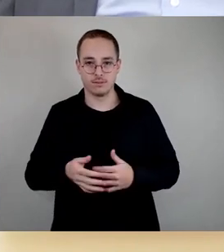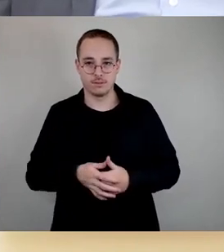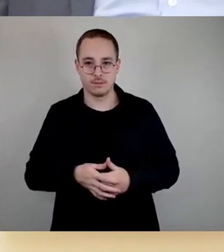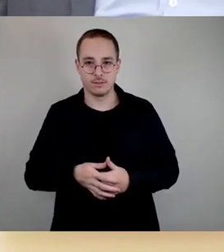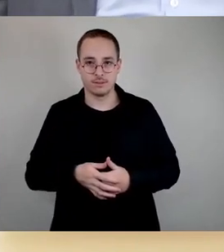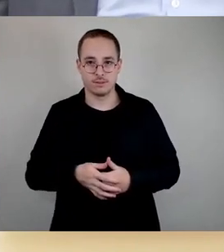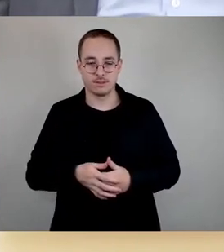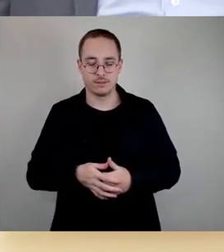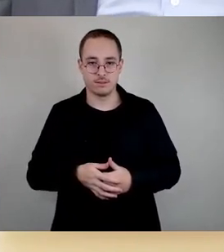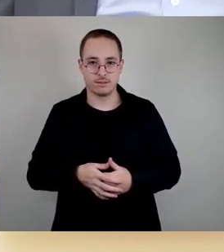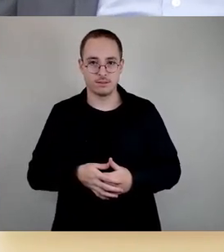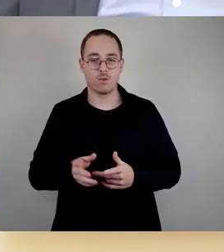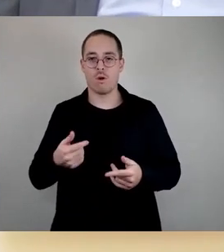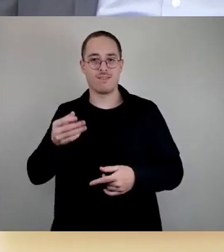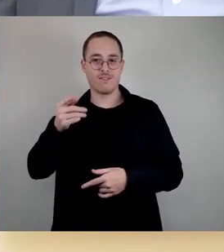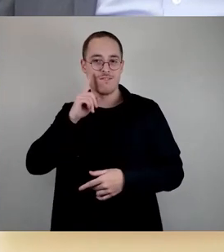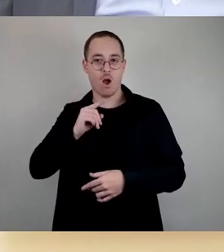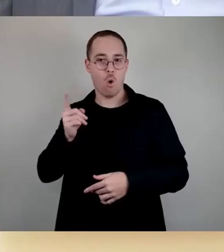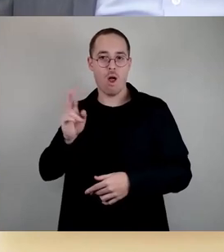Na dann, Herr Schmidt, los geht's.